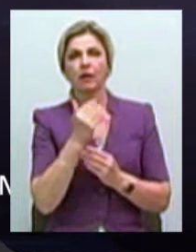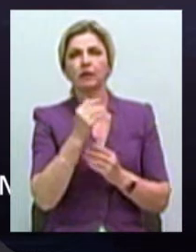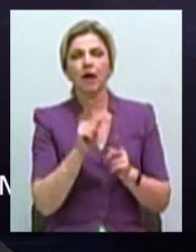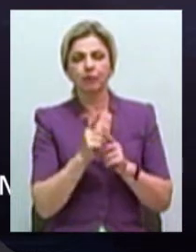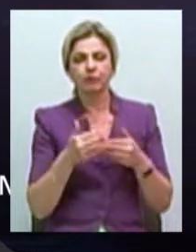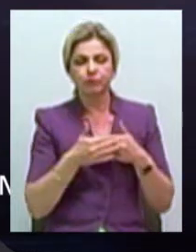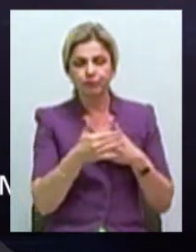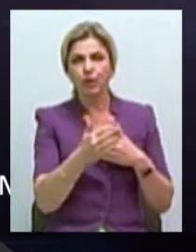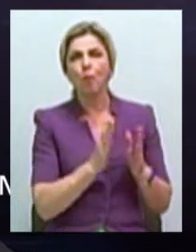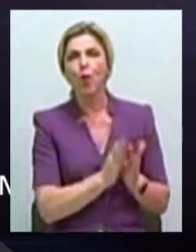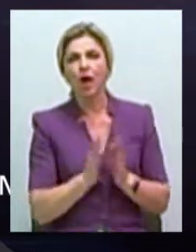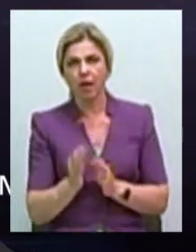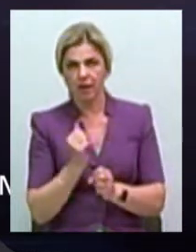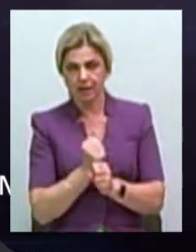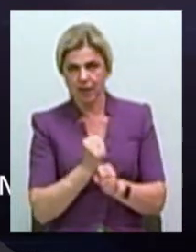различные